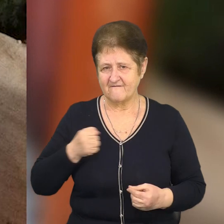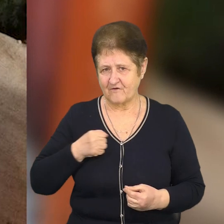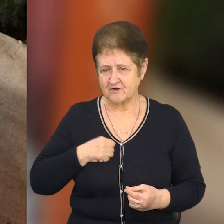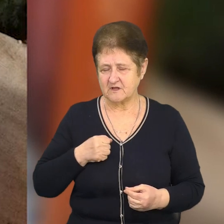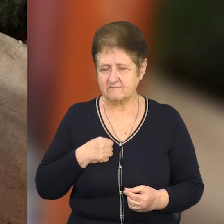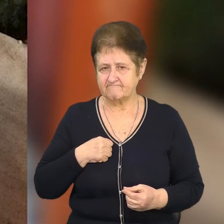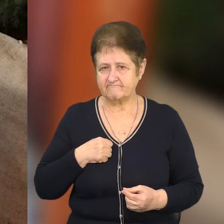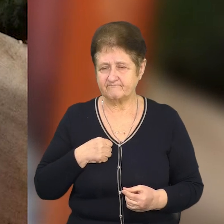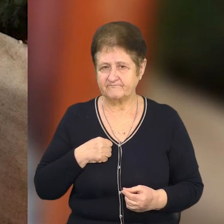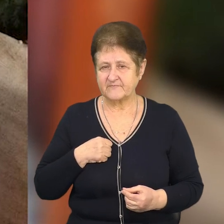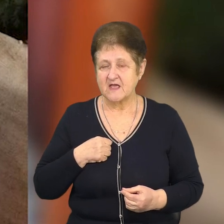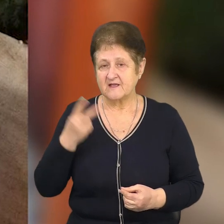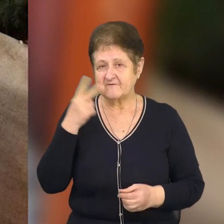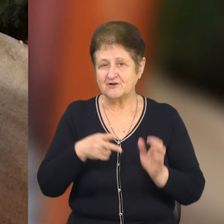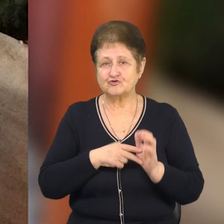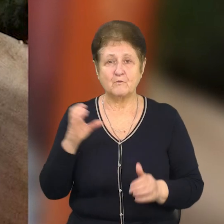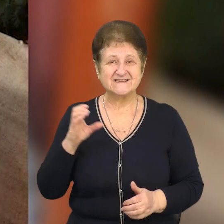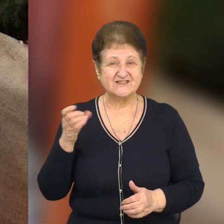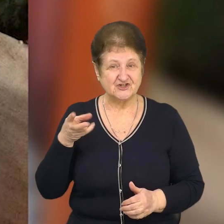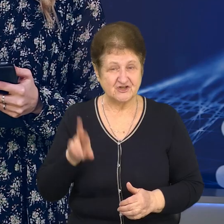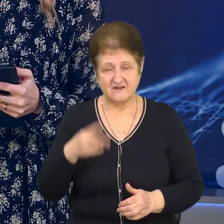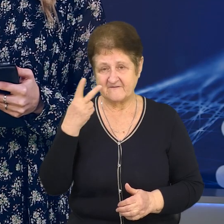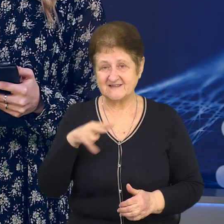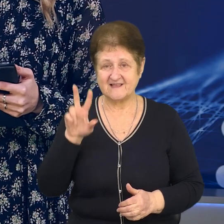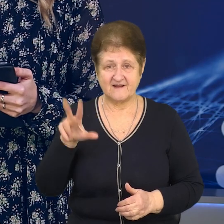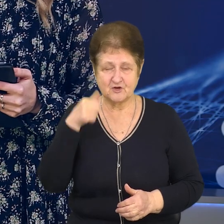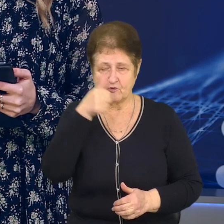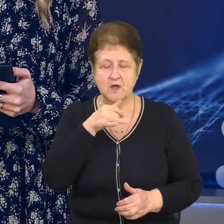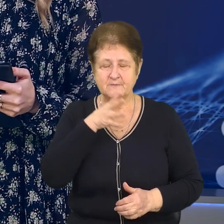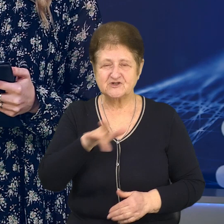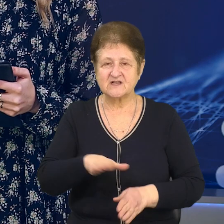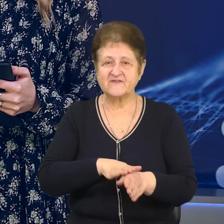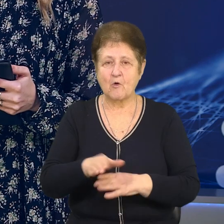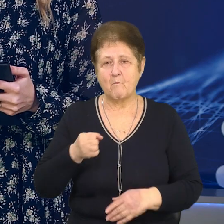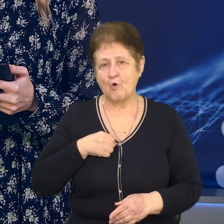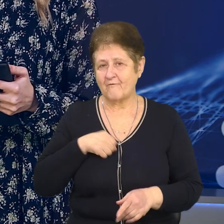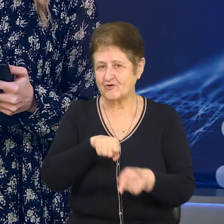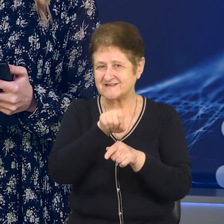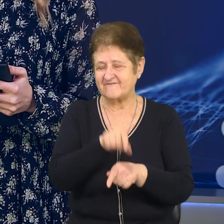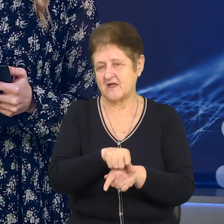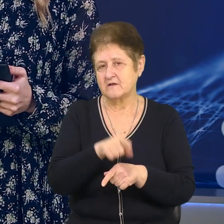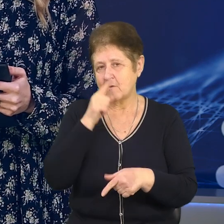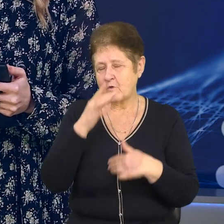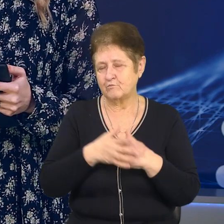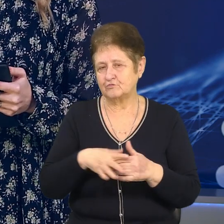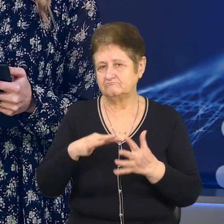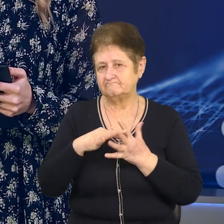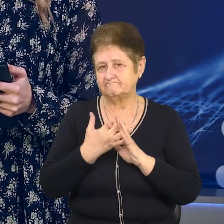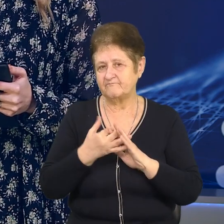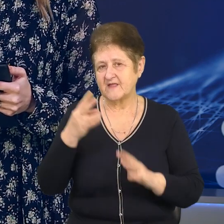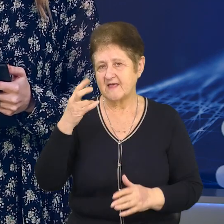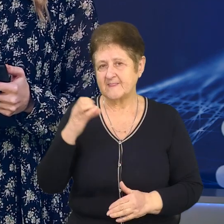вторгнення. 27 січня 2023 року під час виконання бойового завдання поблизу населеного пункту